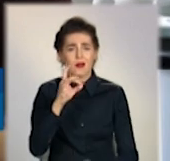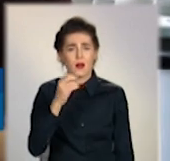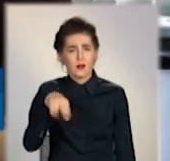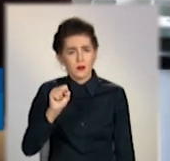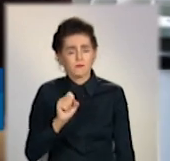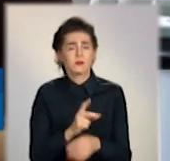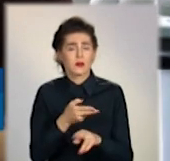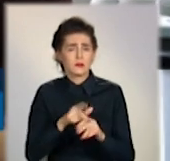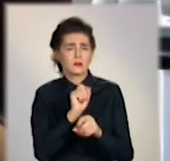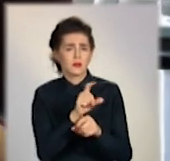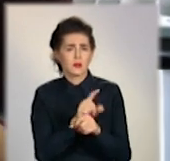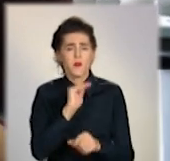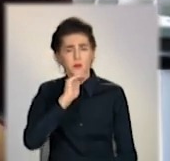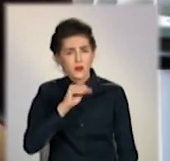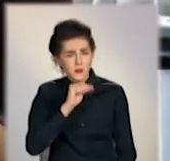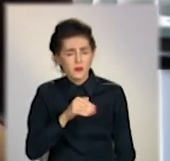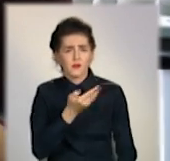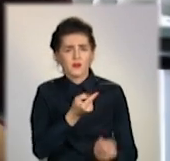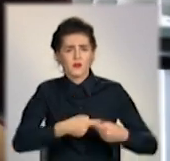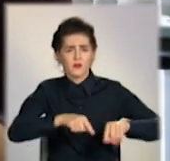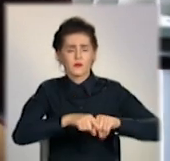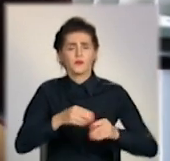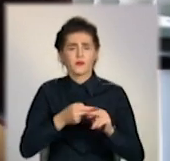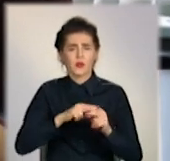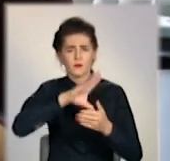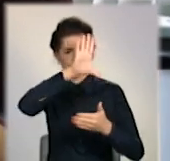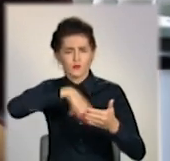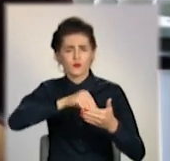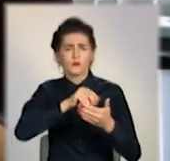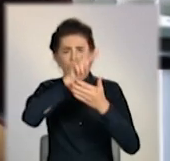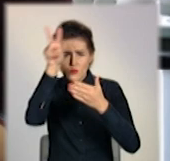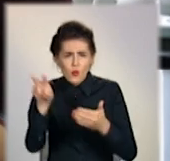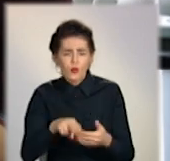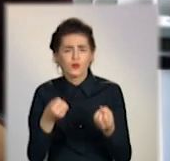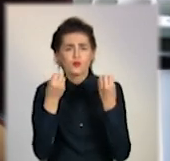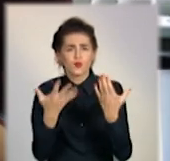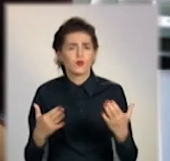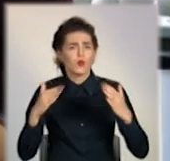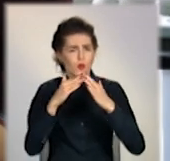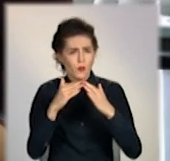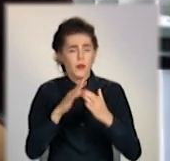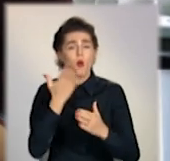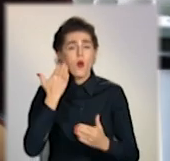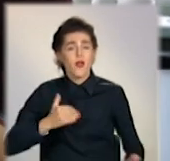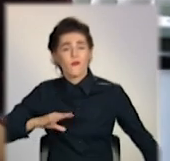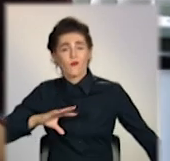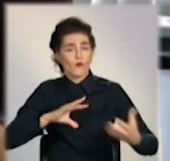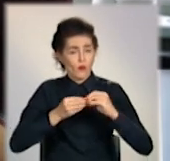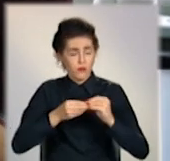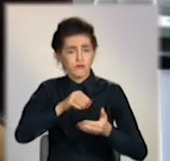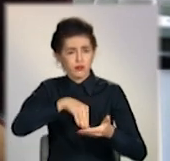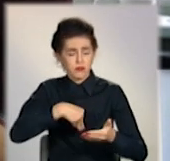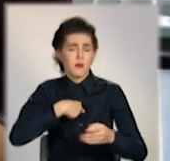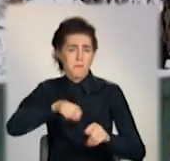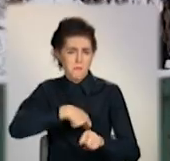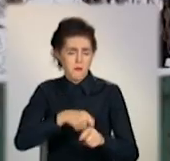у експертів експертний звіт про стан будинку. І от згідно цього висновку ми також надаємо